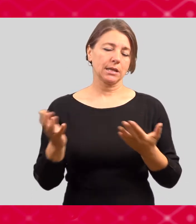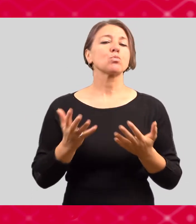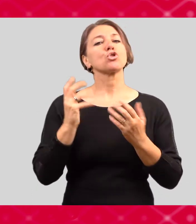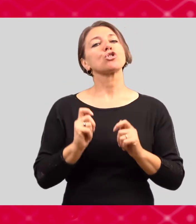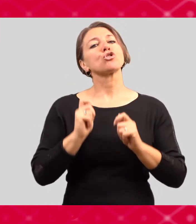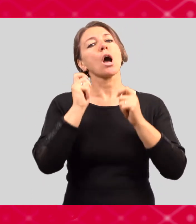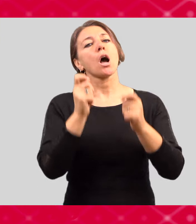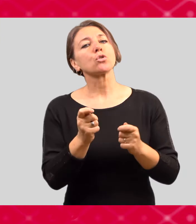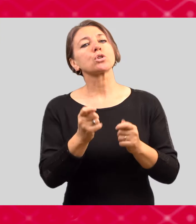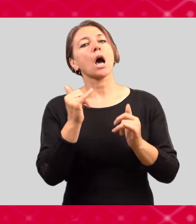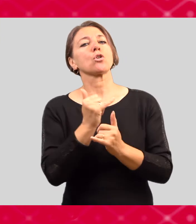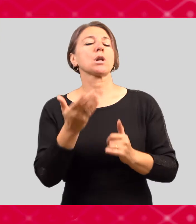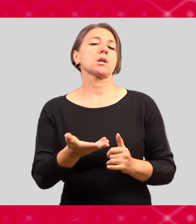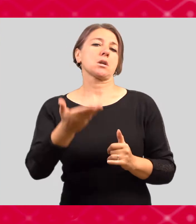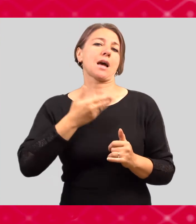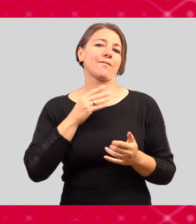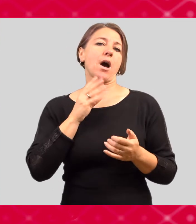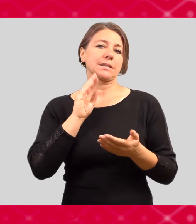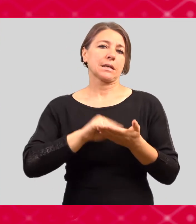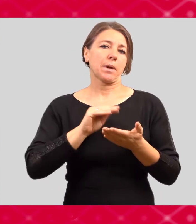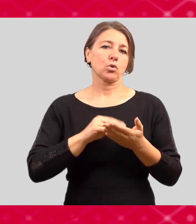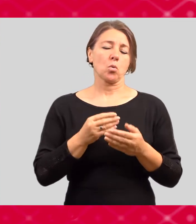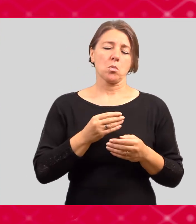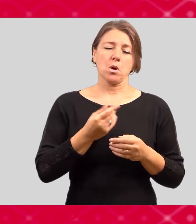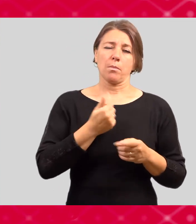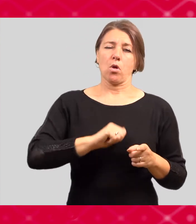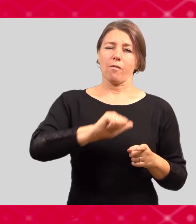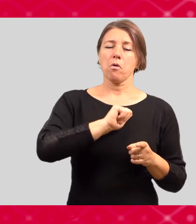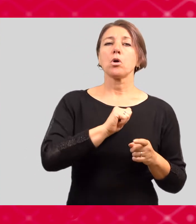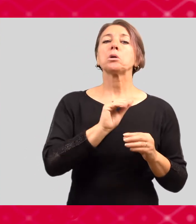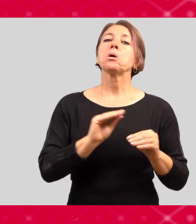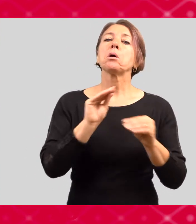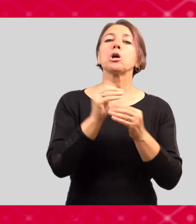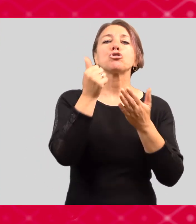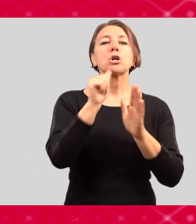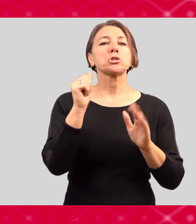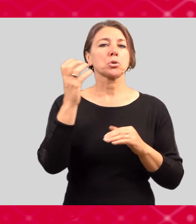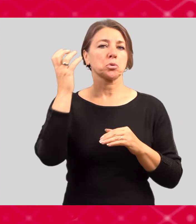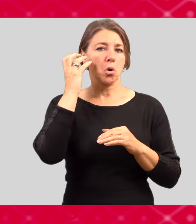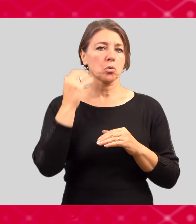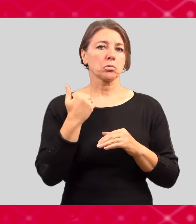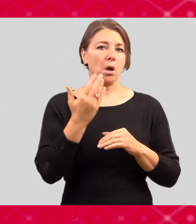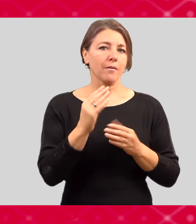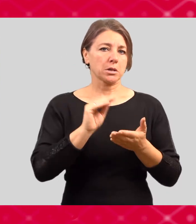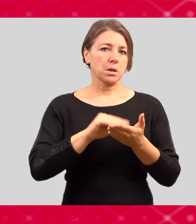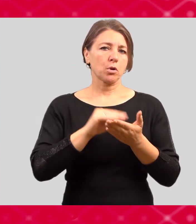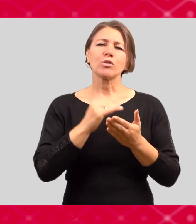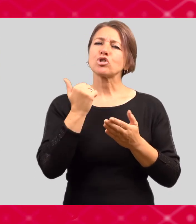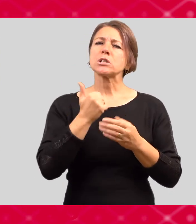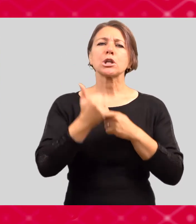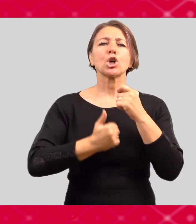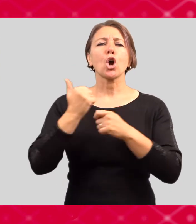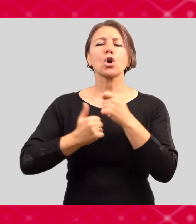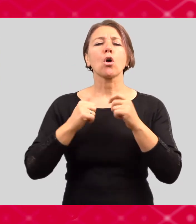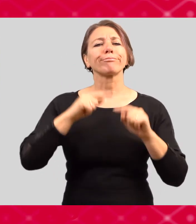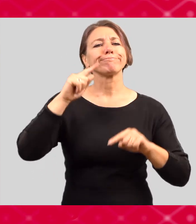o toto ubytovací stipendium. V minulém akademickém roce to bylo zhruba 600 korun. Ta výše stipendia je